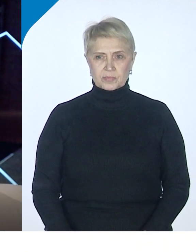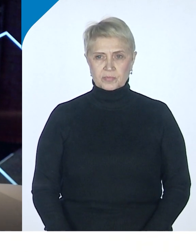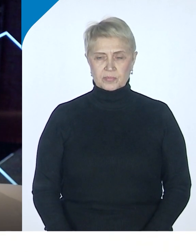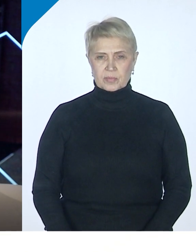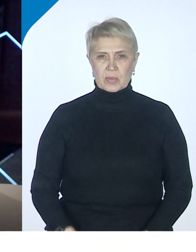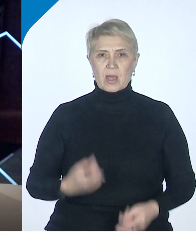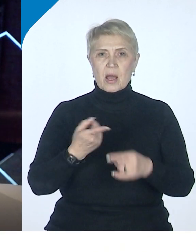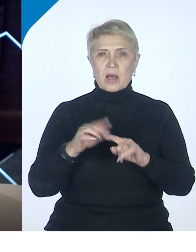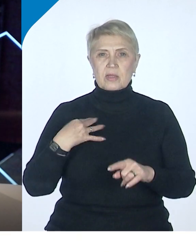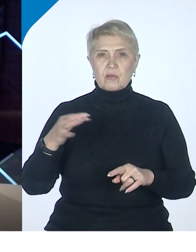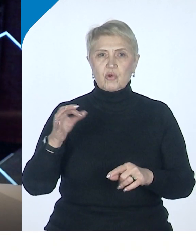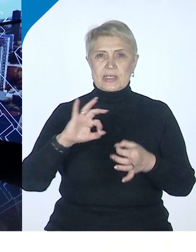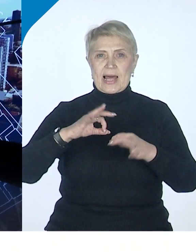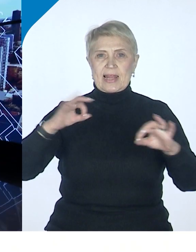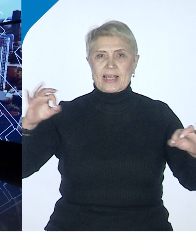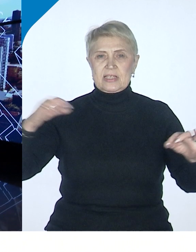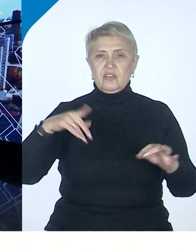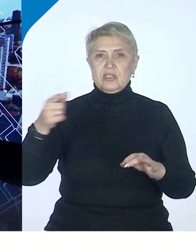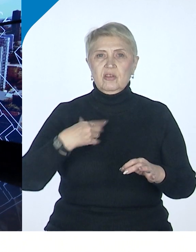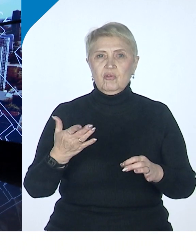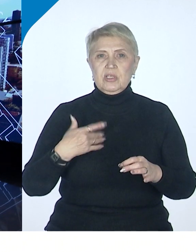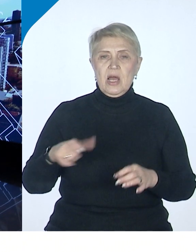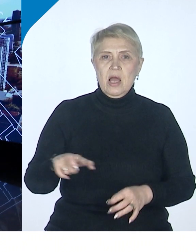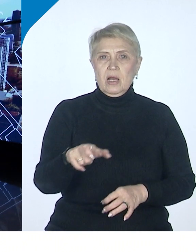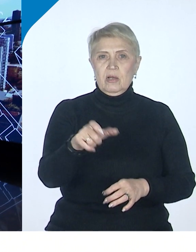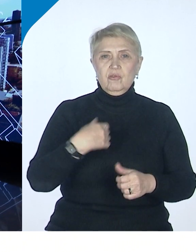логистический коридор между